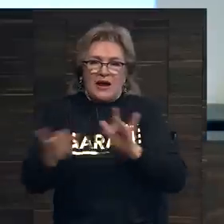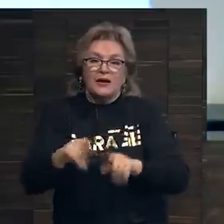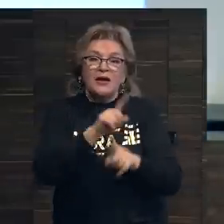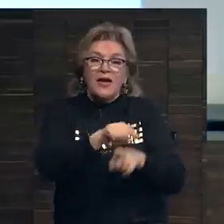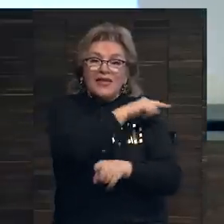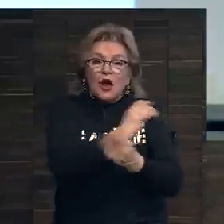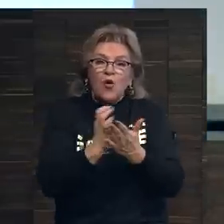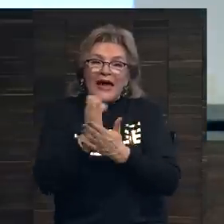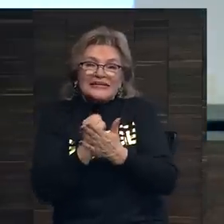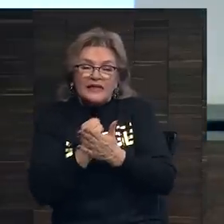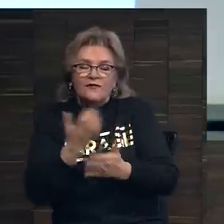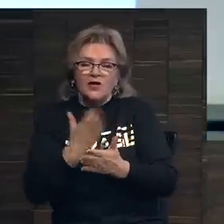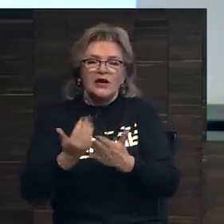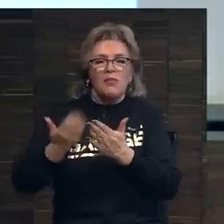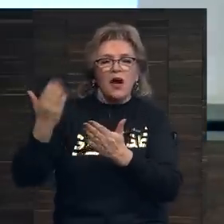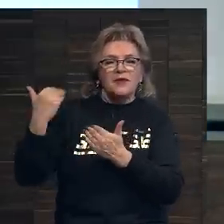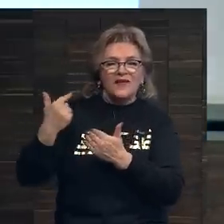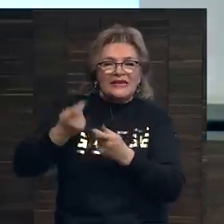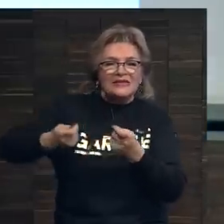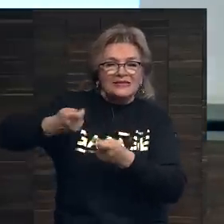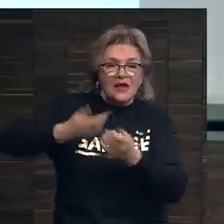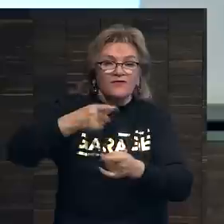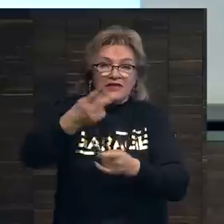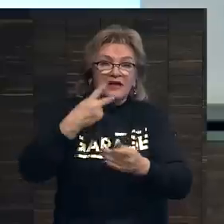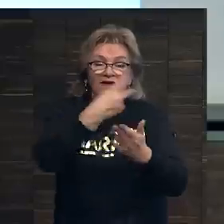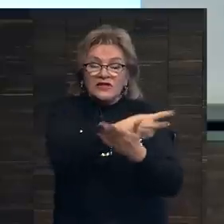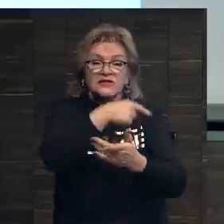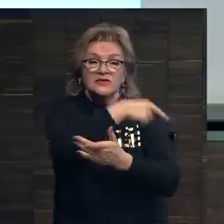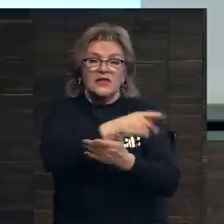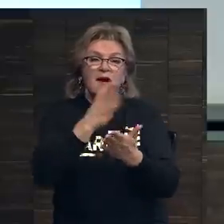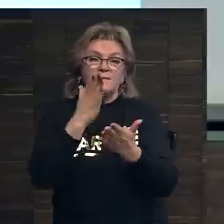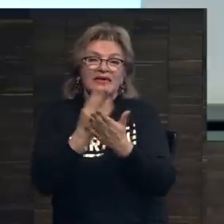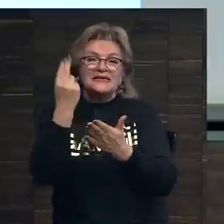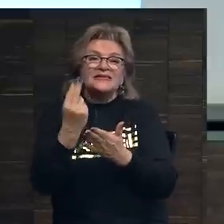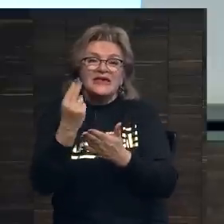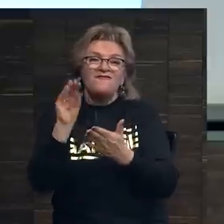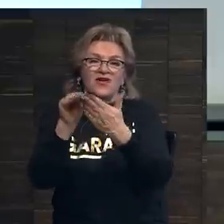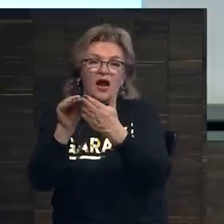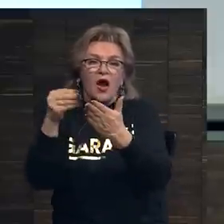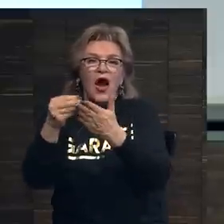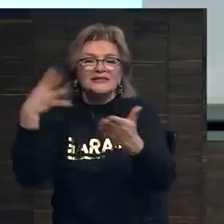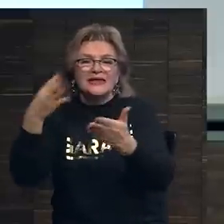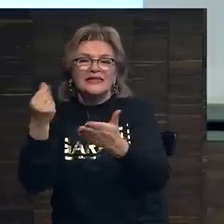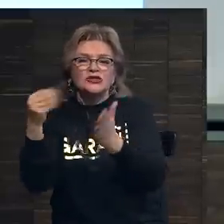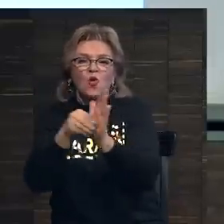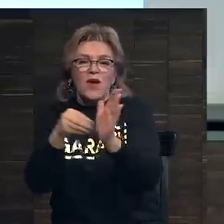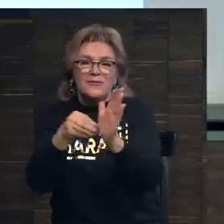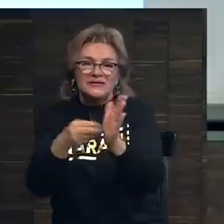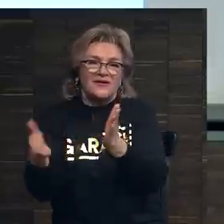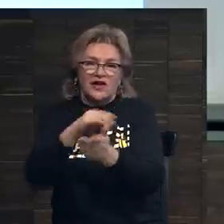Такой резерв или предварительная заявка, если вы видите цифру оценки стоимости в каталоге,